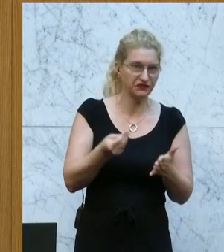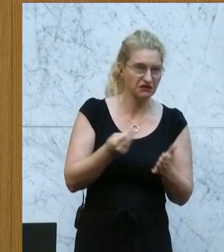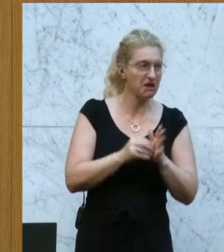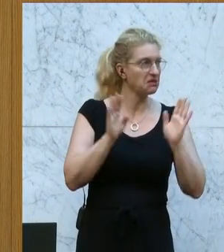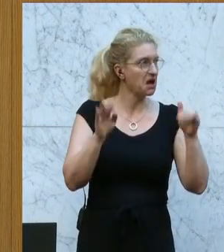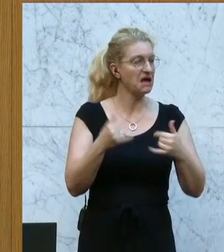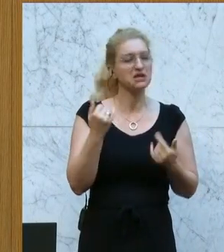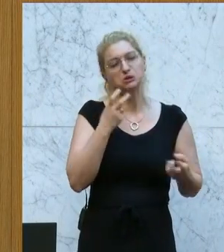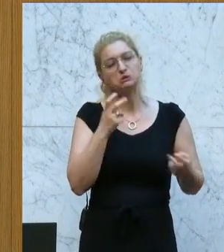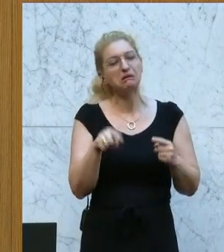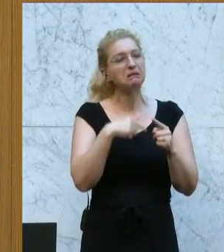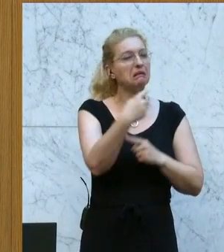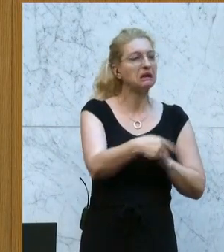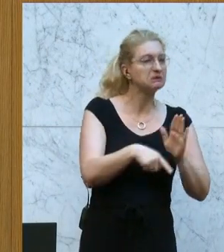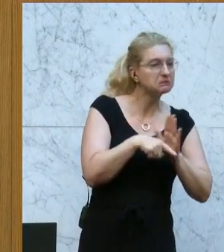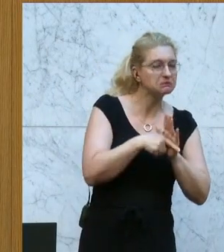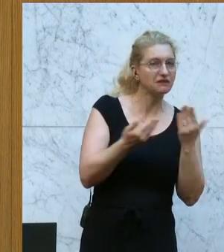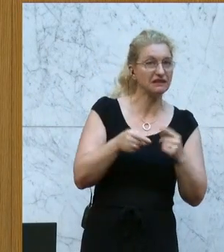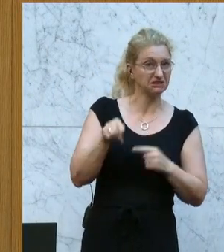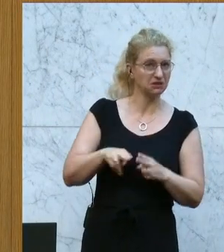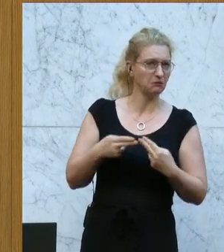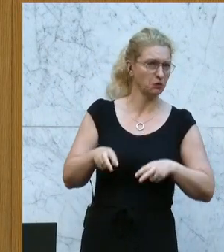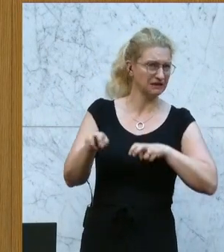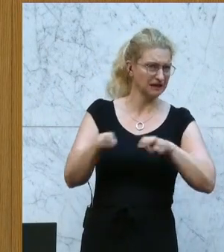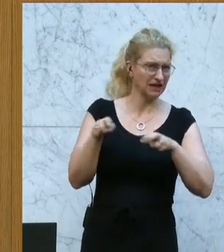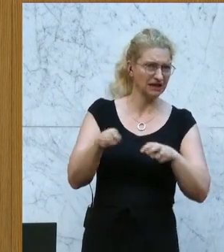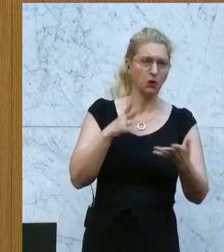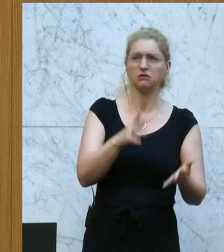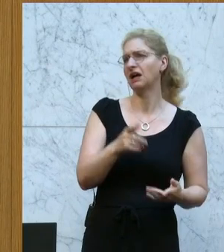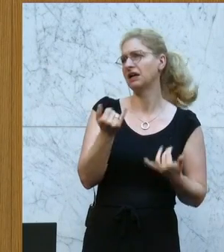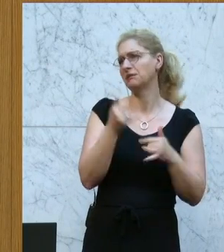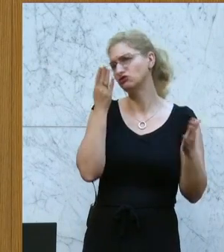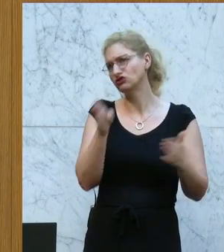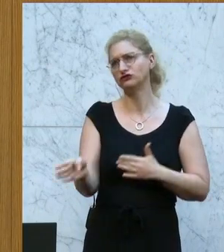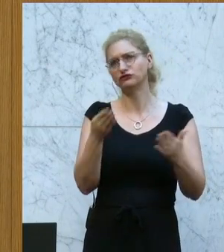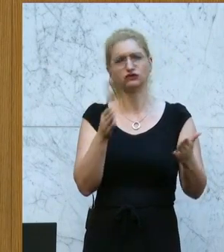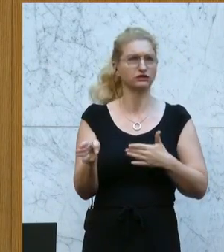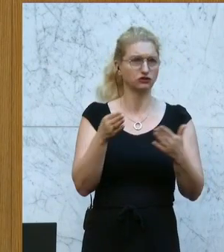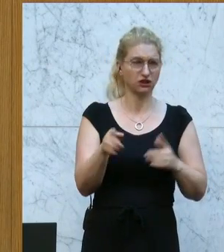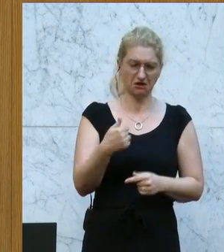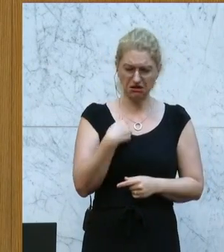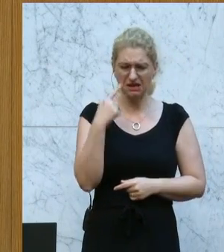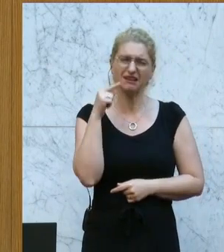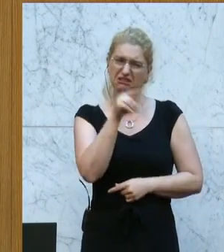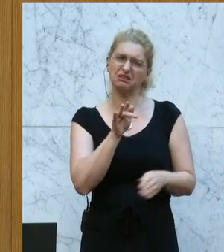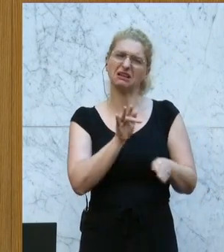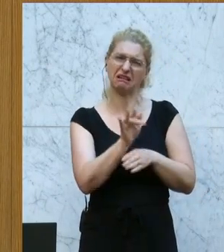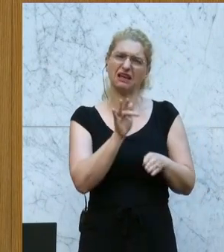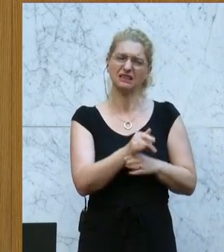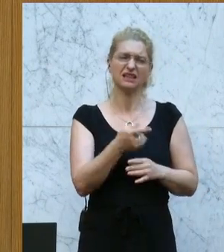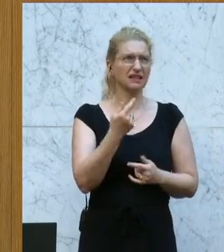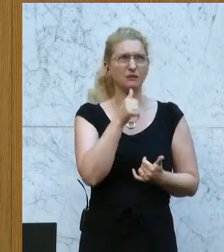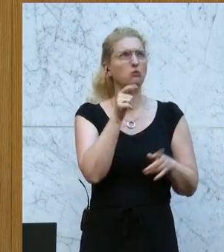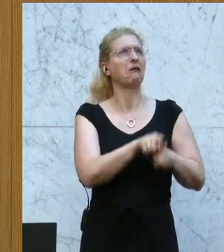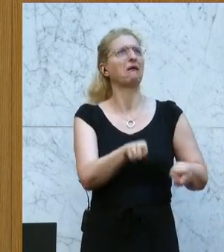Nächste. Und diese Bundesregierung bringt aus Ihrer Sicht nichts zustande. Ich finde diese Kritik sehr eindimensional, meine